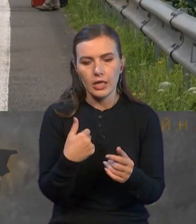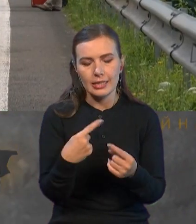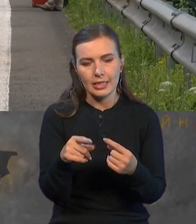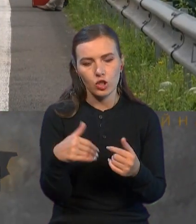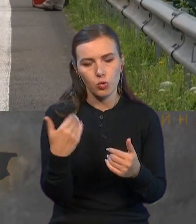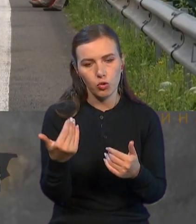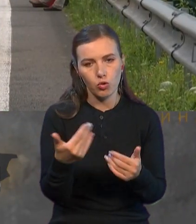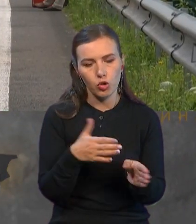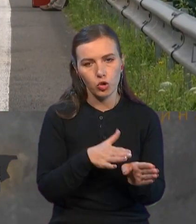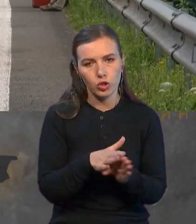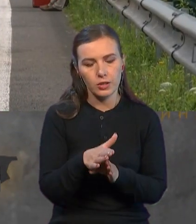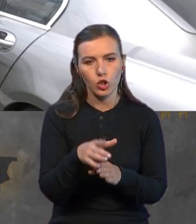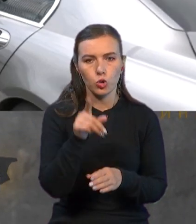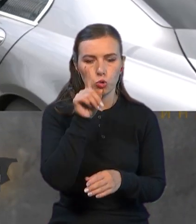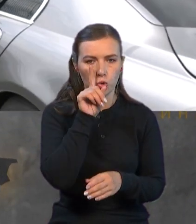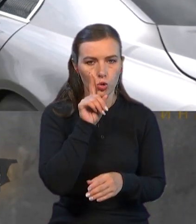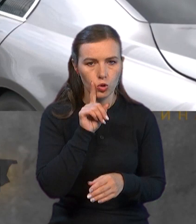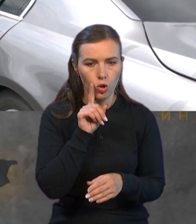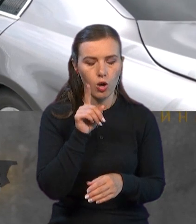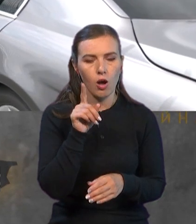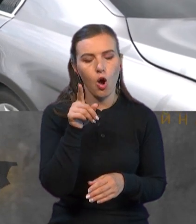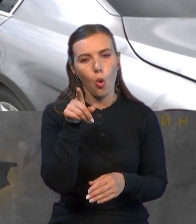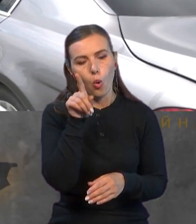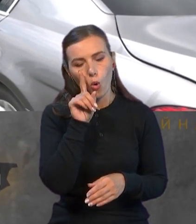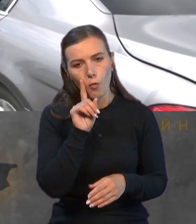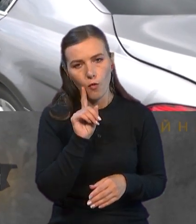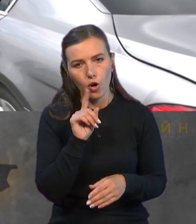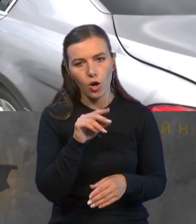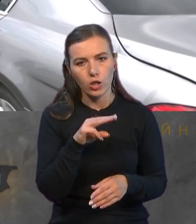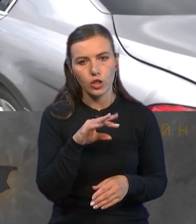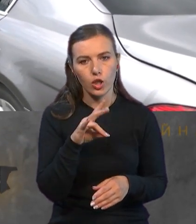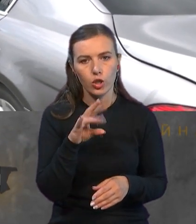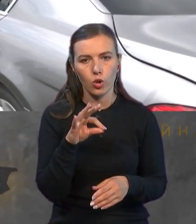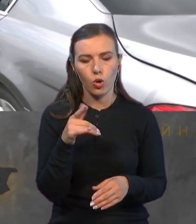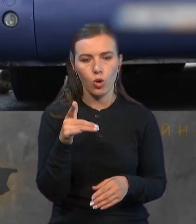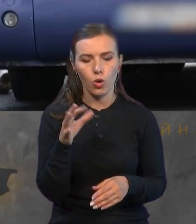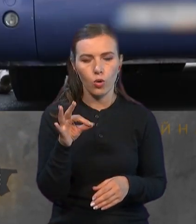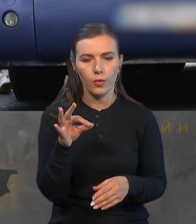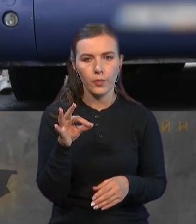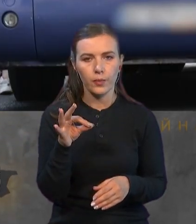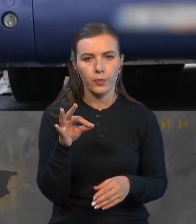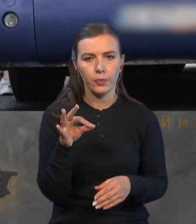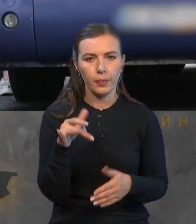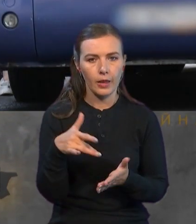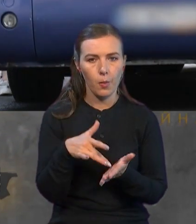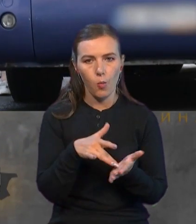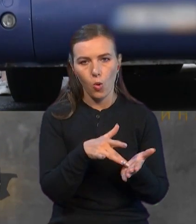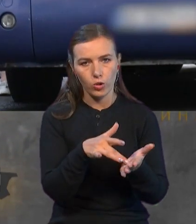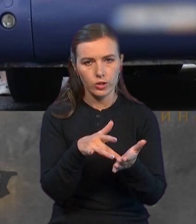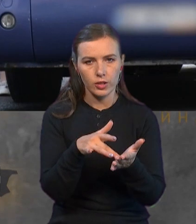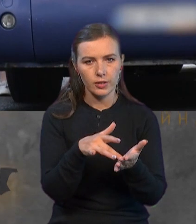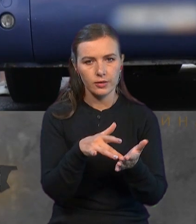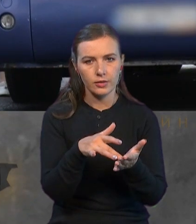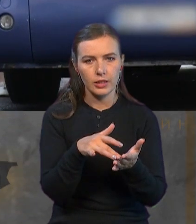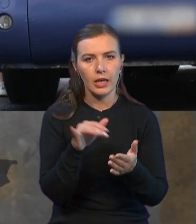зручної комфортної подорожі. Ну і от,